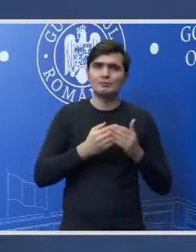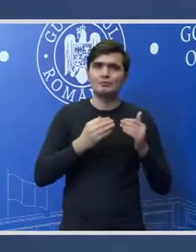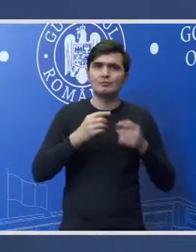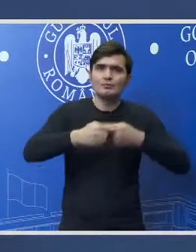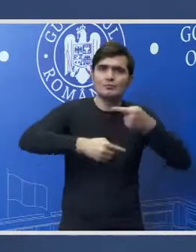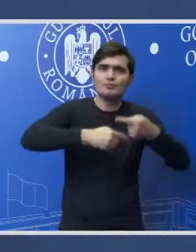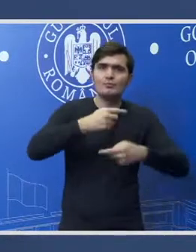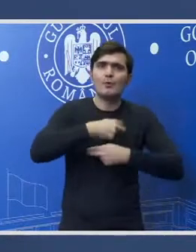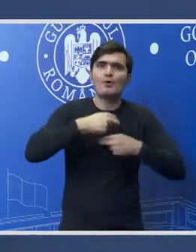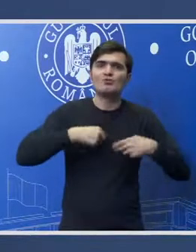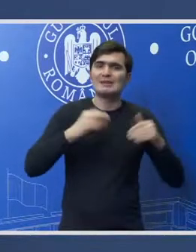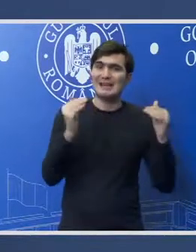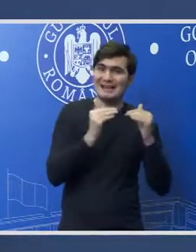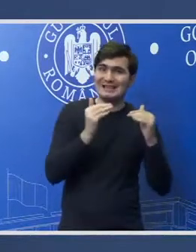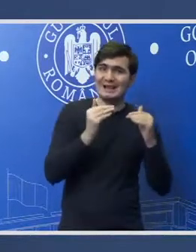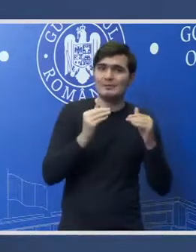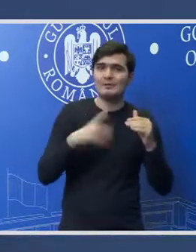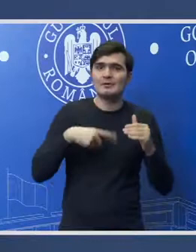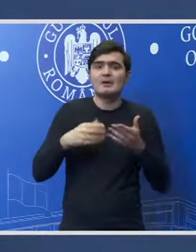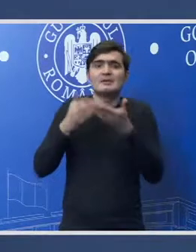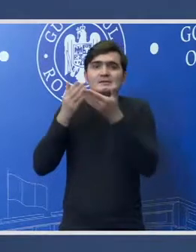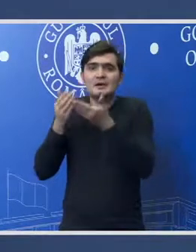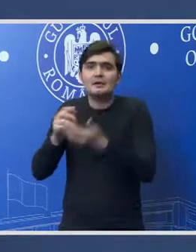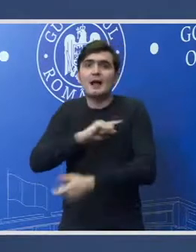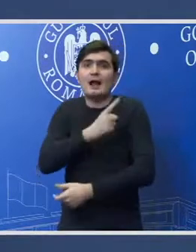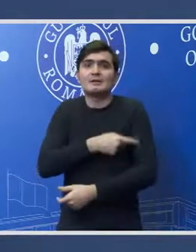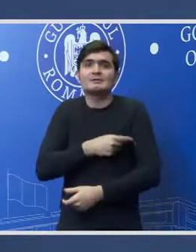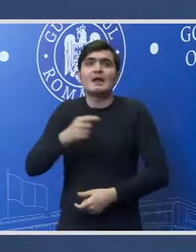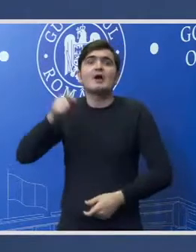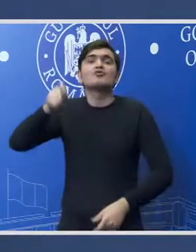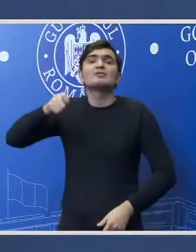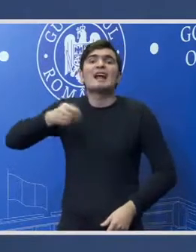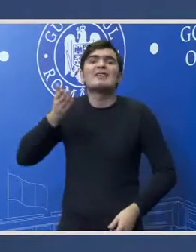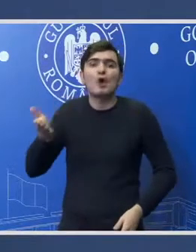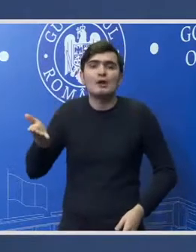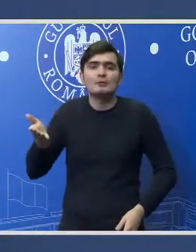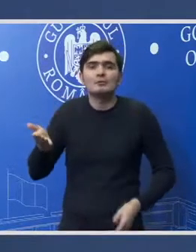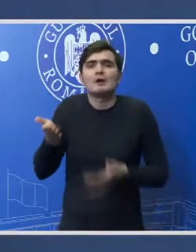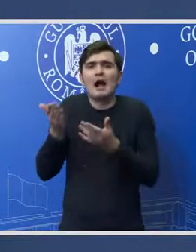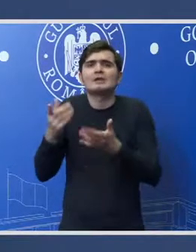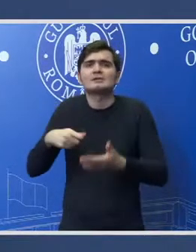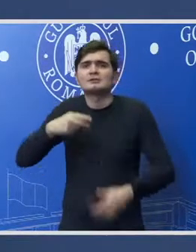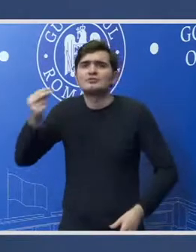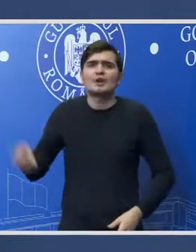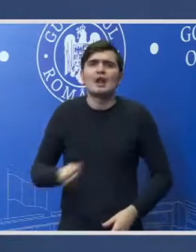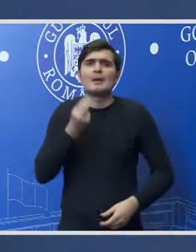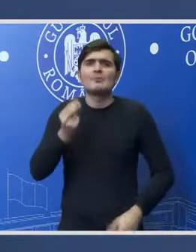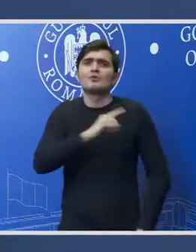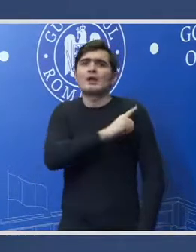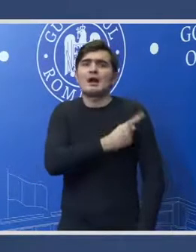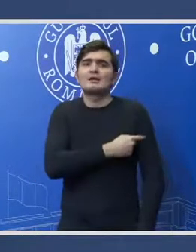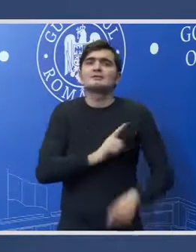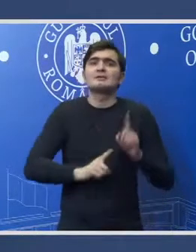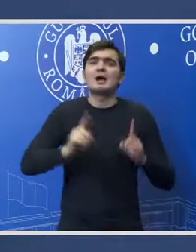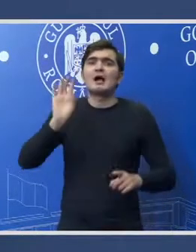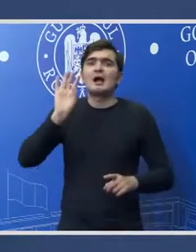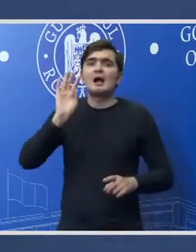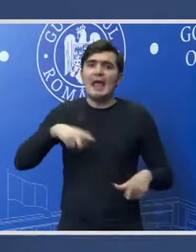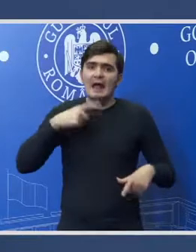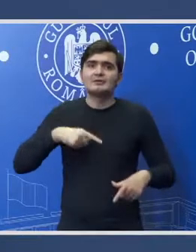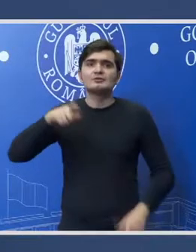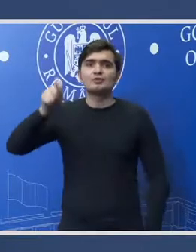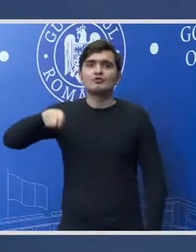reprezintă chiar magistrații judecătorii acestea sunt cele mai bune garanții niște judecători bine